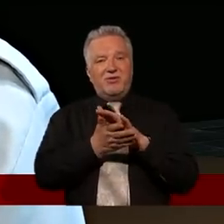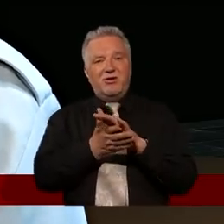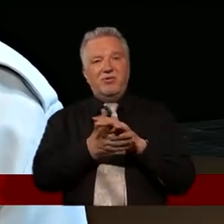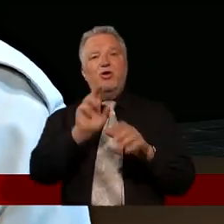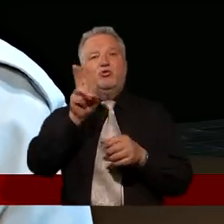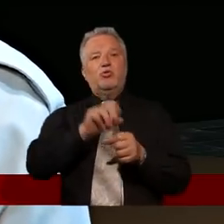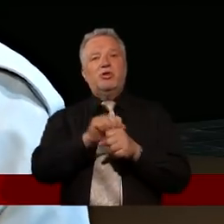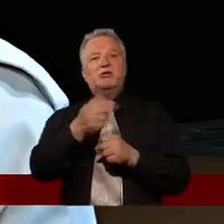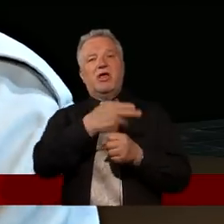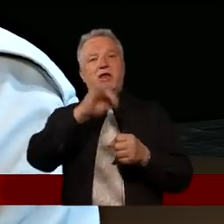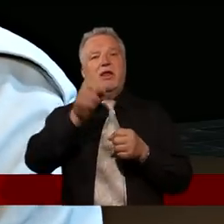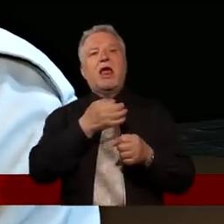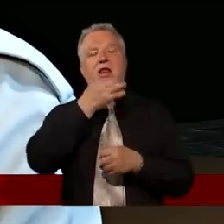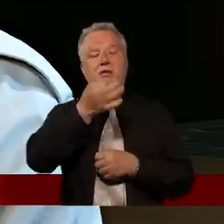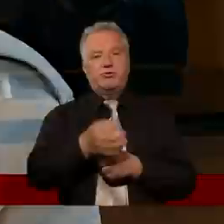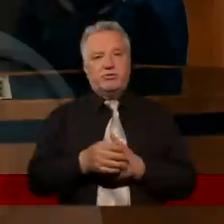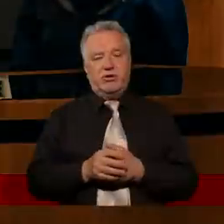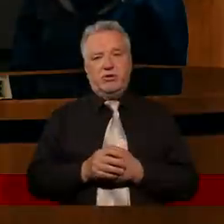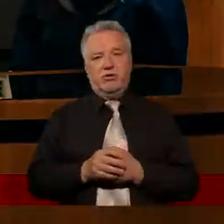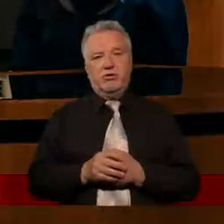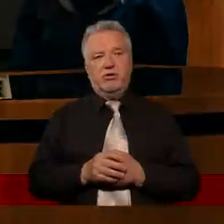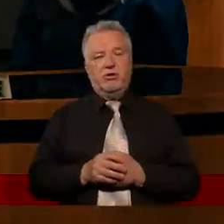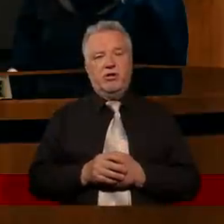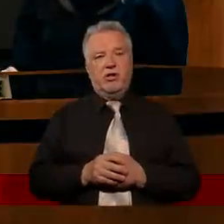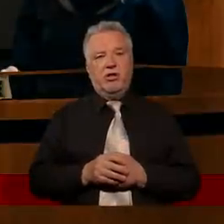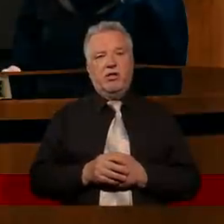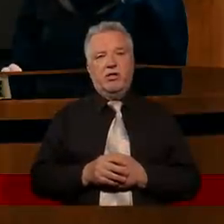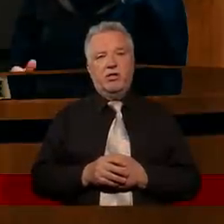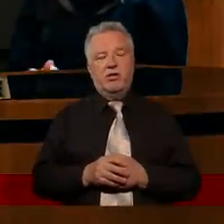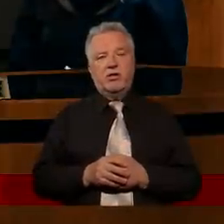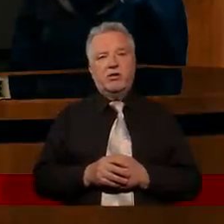troszeczkę nadinterpretacja, ale gdzieś tam... bo to pytanie później dalej się pojawia.